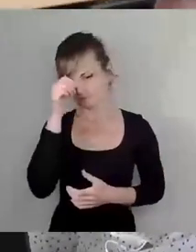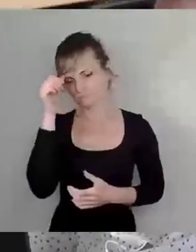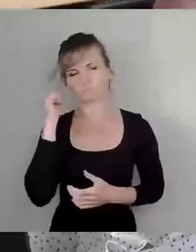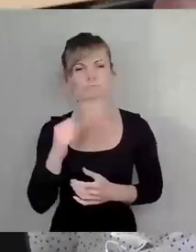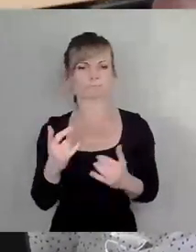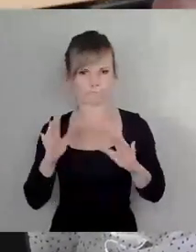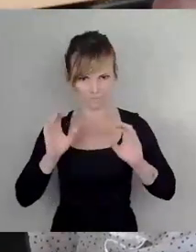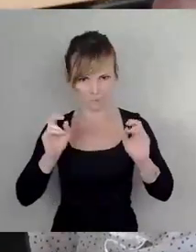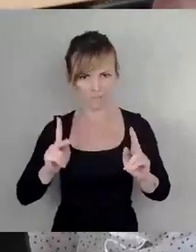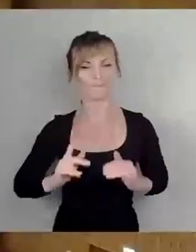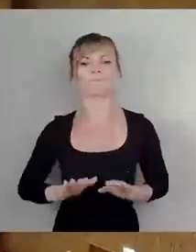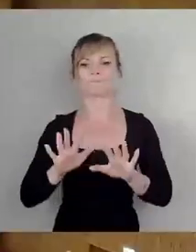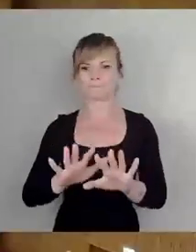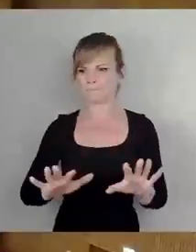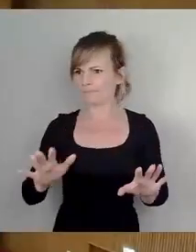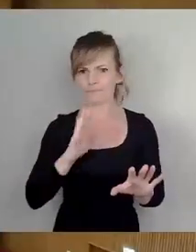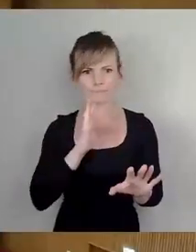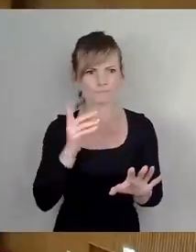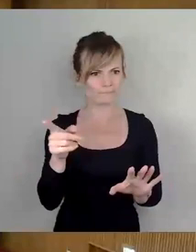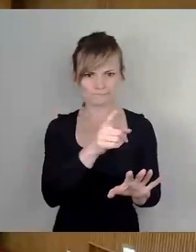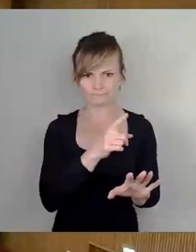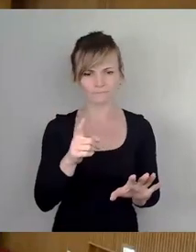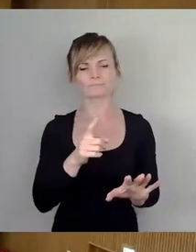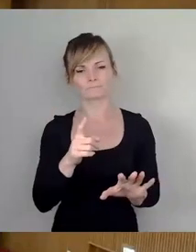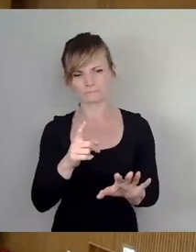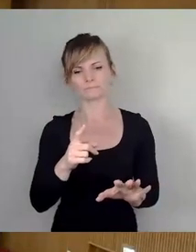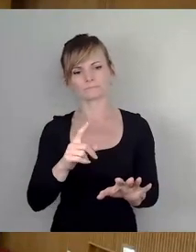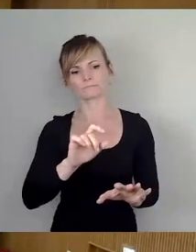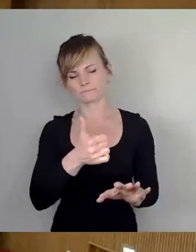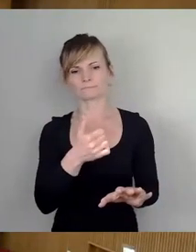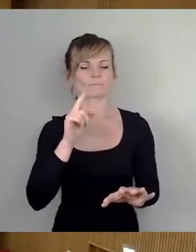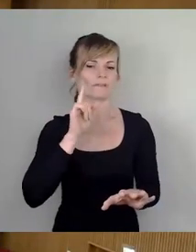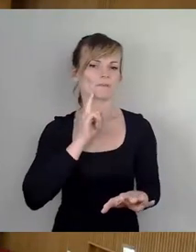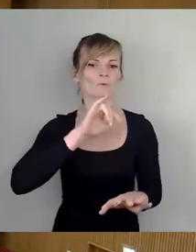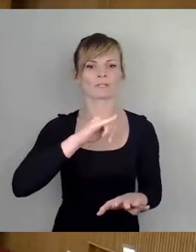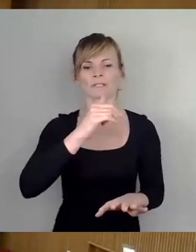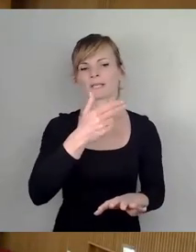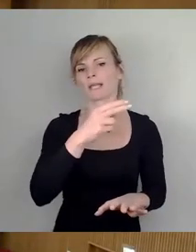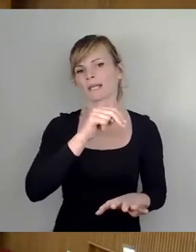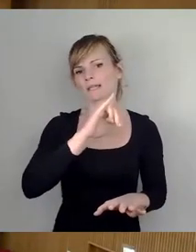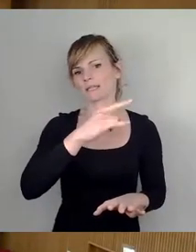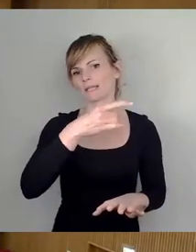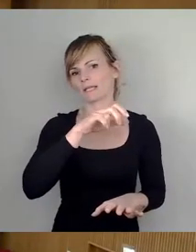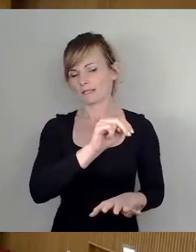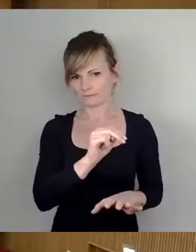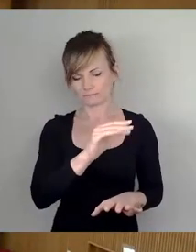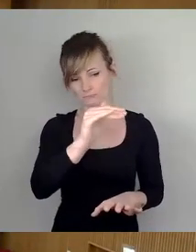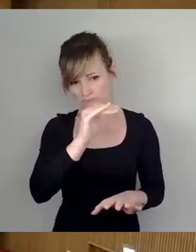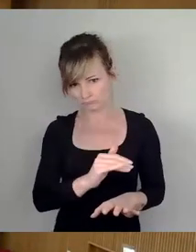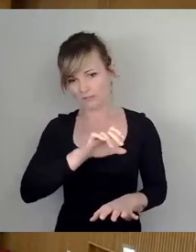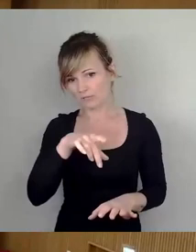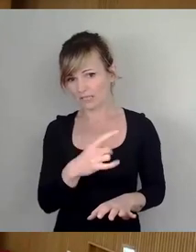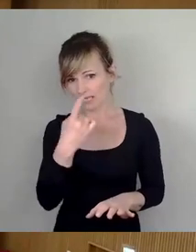Redner sind, würden wir erst mal Frau Jenigen zu Wort kommen lassen. Dann könnte die SPD noch mal überlegen, ob ein Schlusswort gewünscht ist. Aber